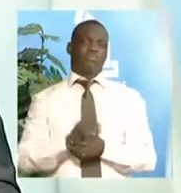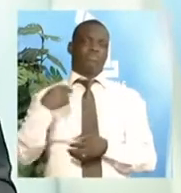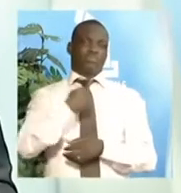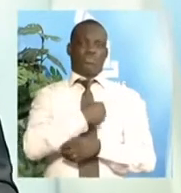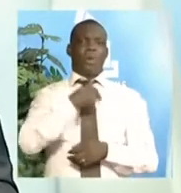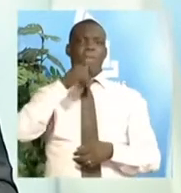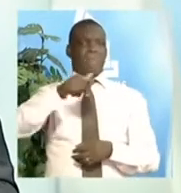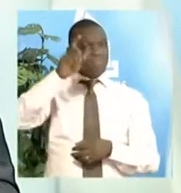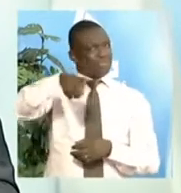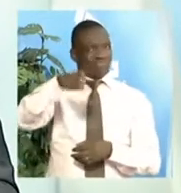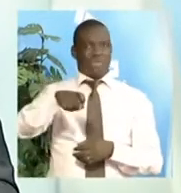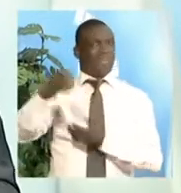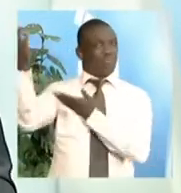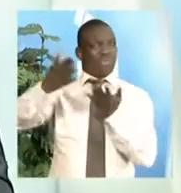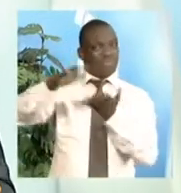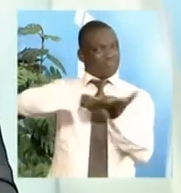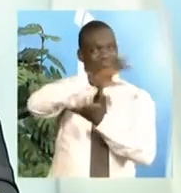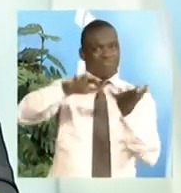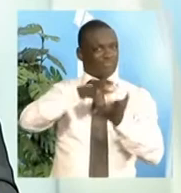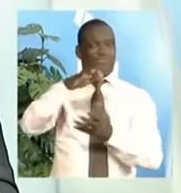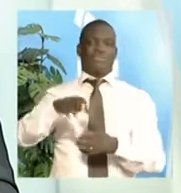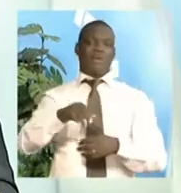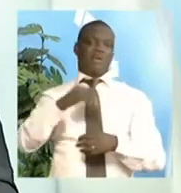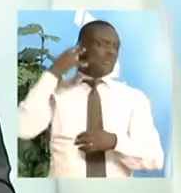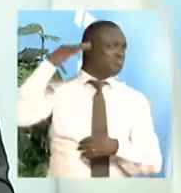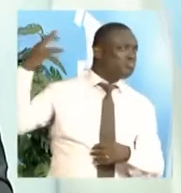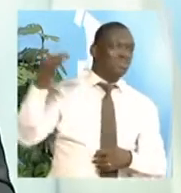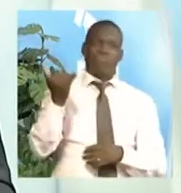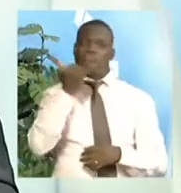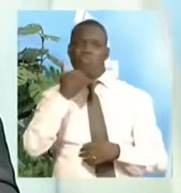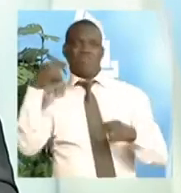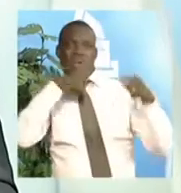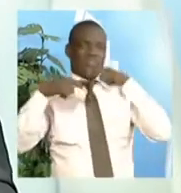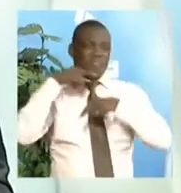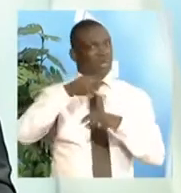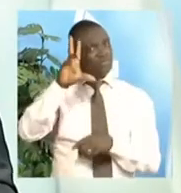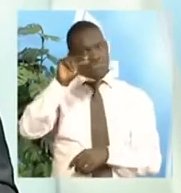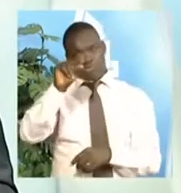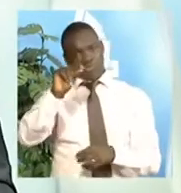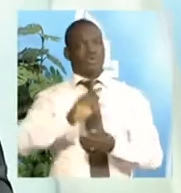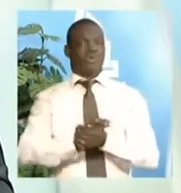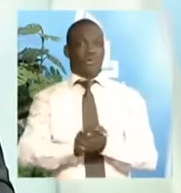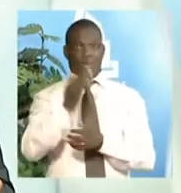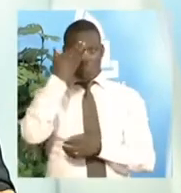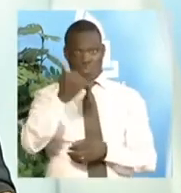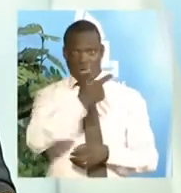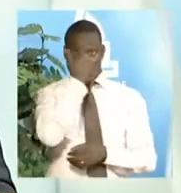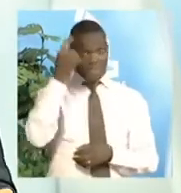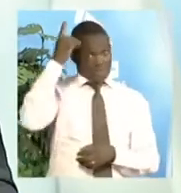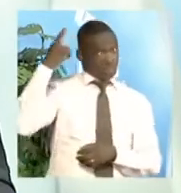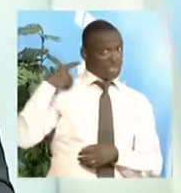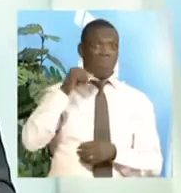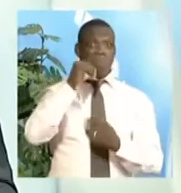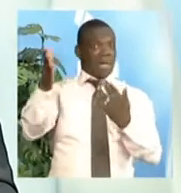de venir troubler cette paix, pas de fausses rumeurs. Nous ne nous faisons pas peur parce que le député, ce n'est pas n'importe qui,